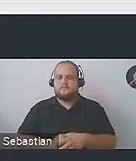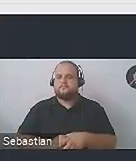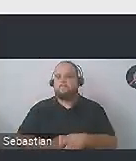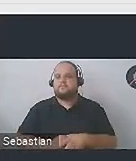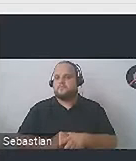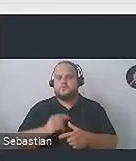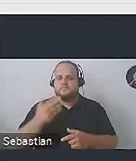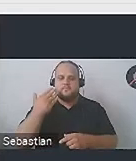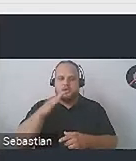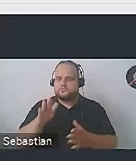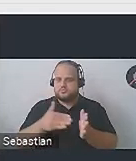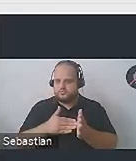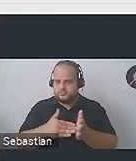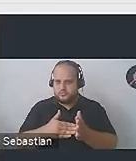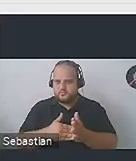praktyczny zestaw ustawień.